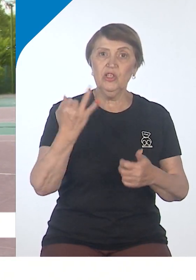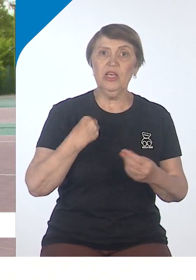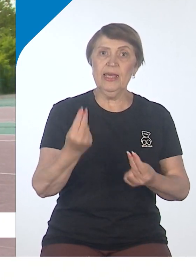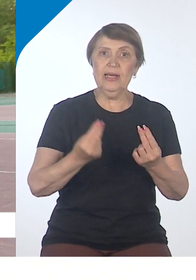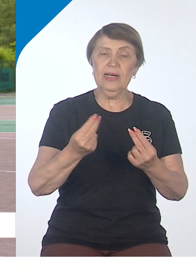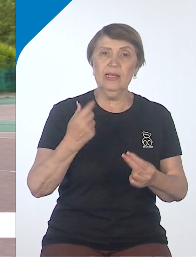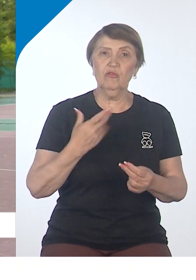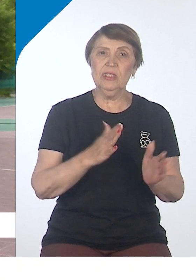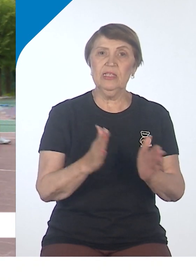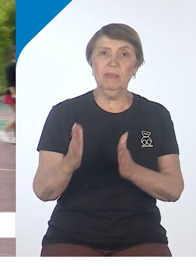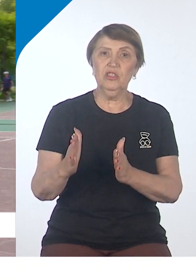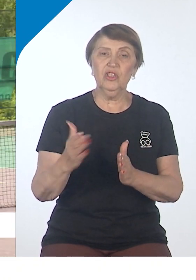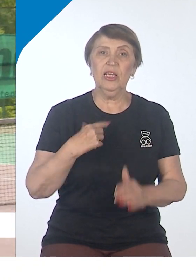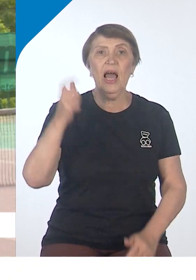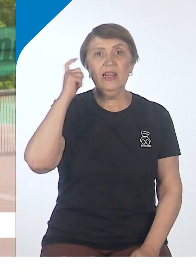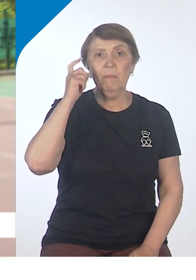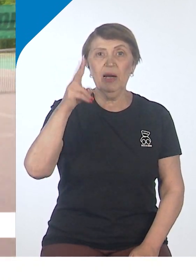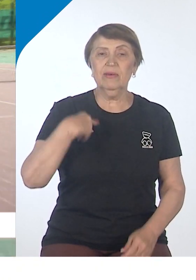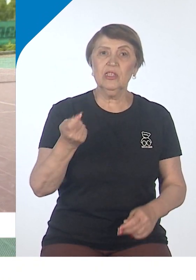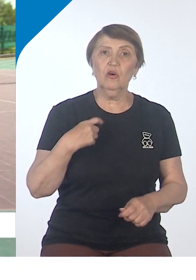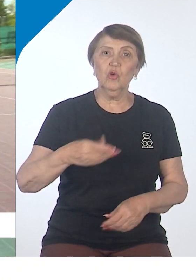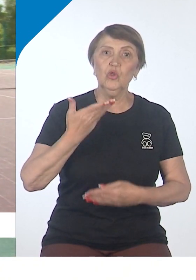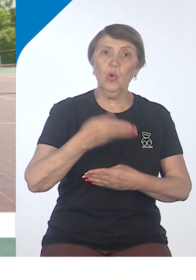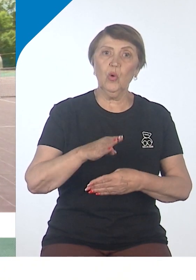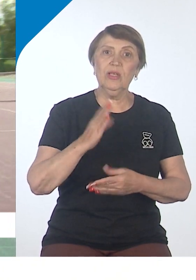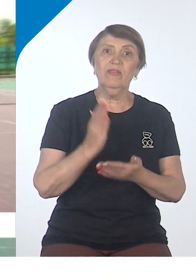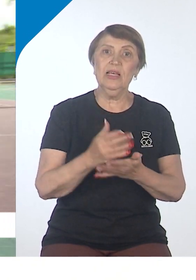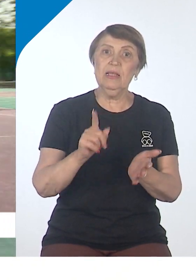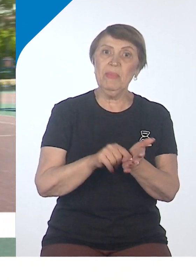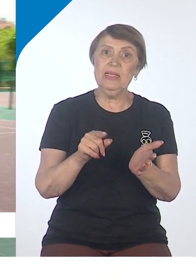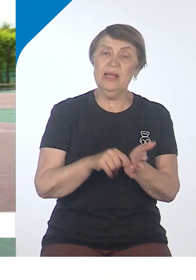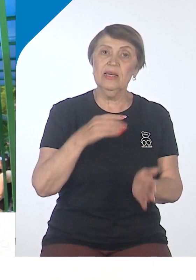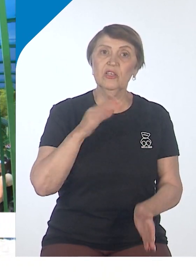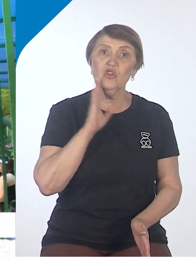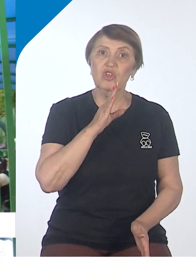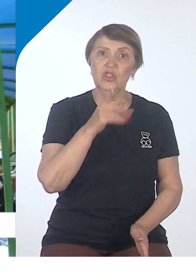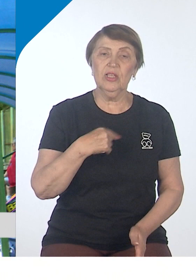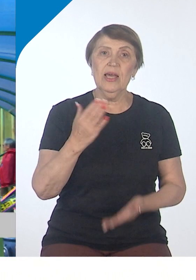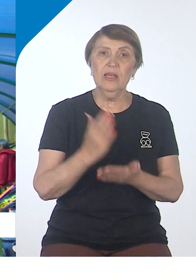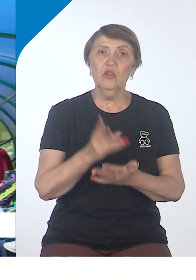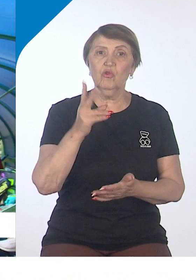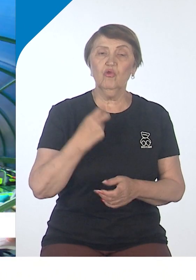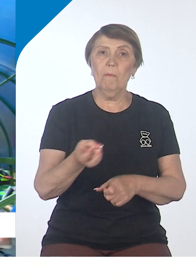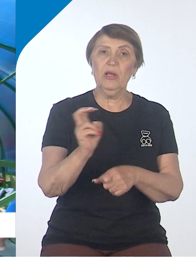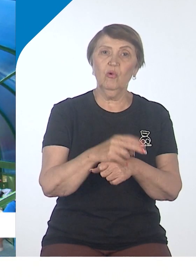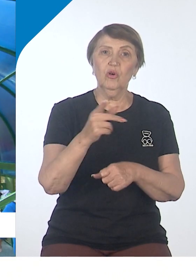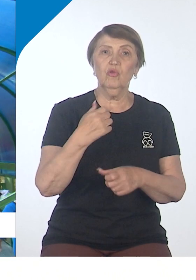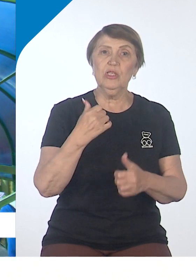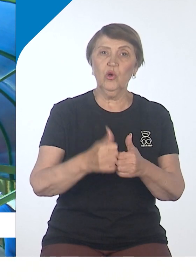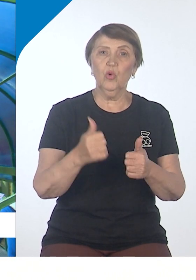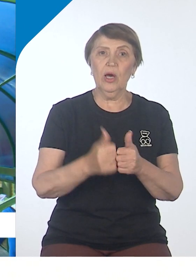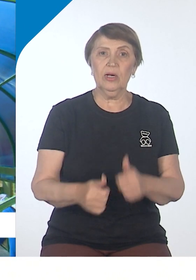систематически на хабаровских кортах. Есть и пенсионерки. Есть такие, ходят регулярно, играют, но почему-то